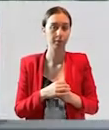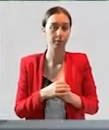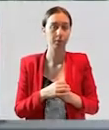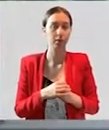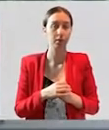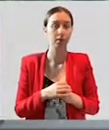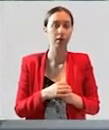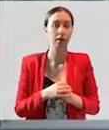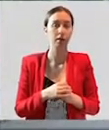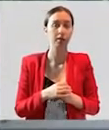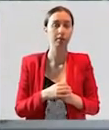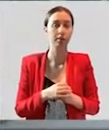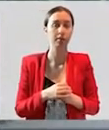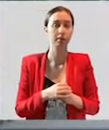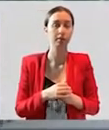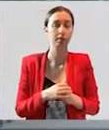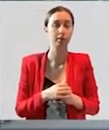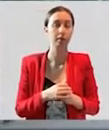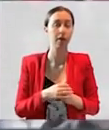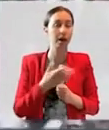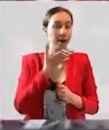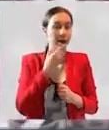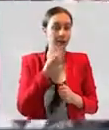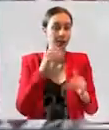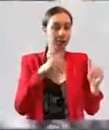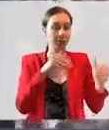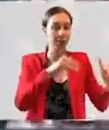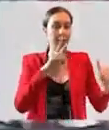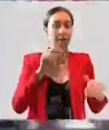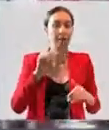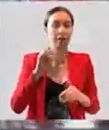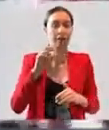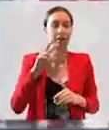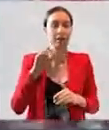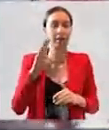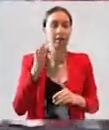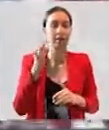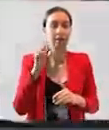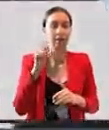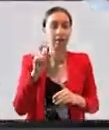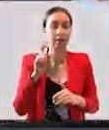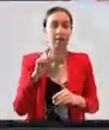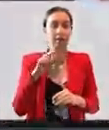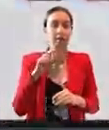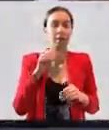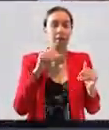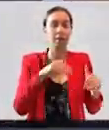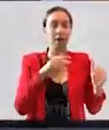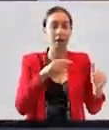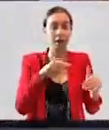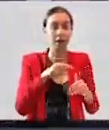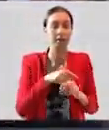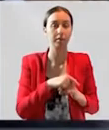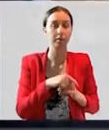Традиционный красочный парад на Елисейских полях продолжил официальные торжества по случаю 200